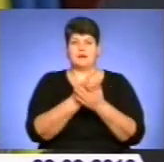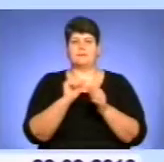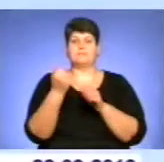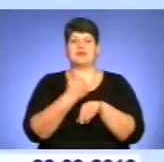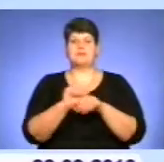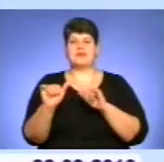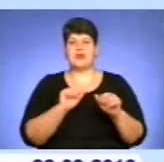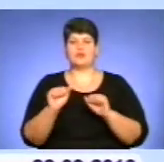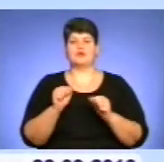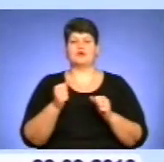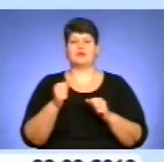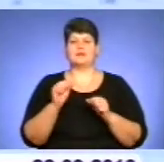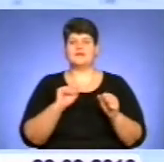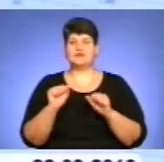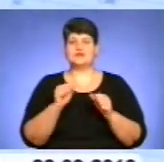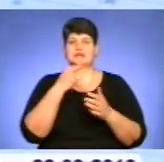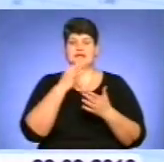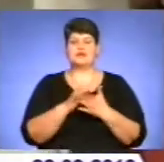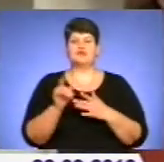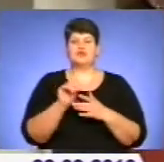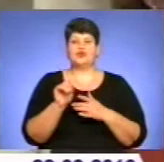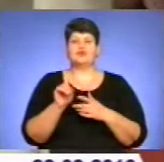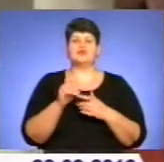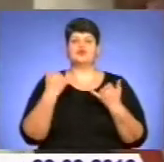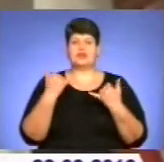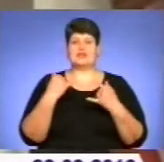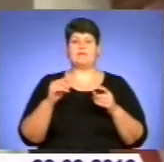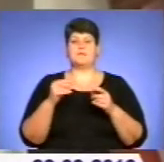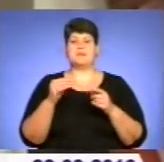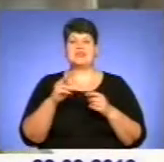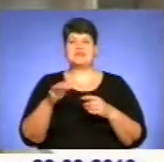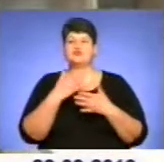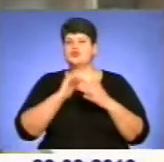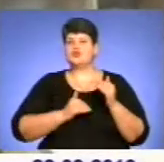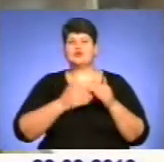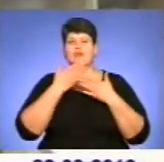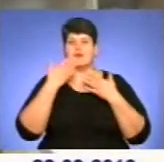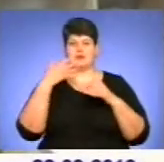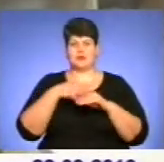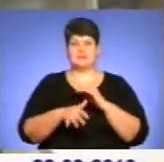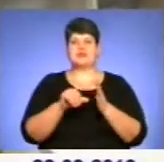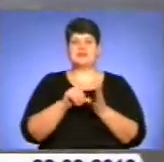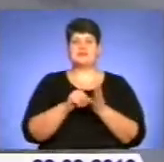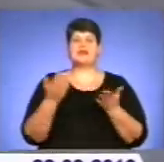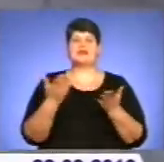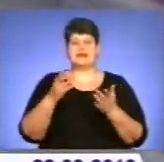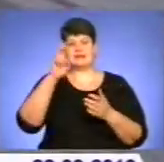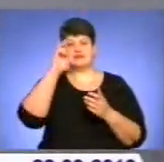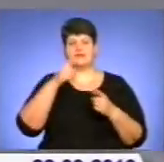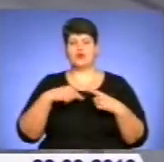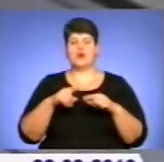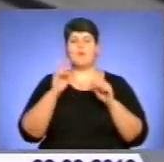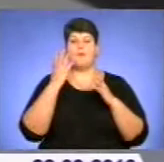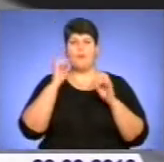Голова ФРУ наголосив, що сьогодні у бізнесу немає розуміння, представники яких держорганів і коли